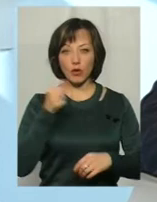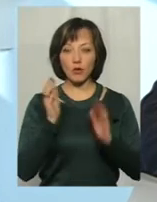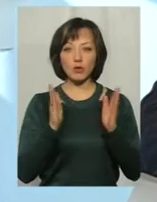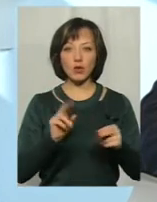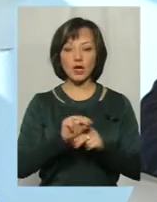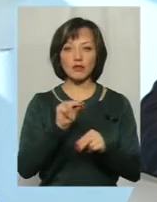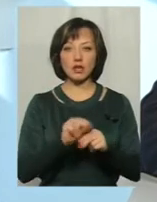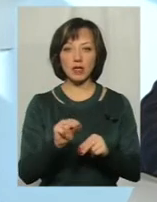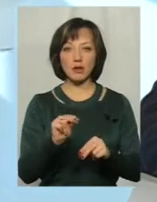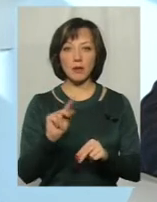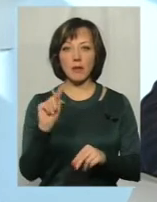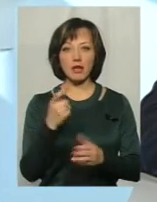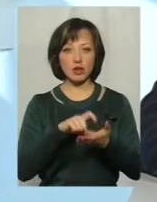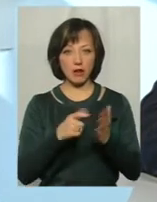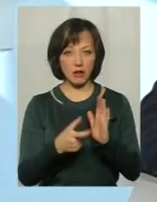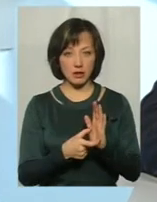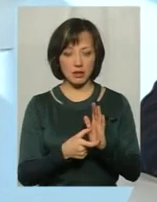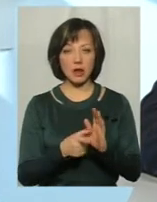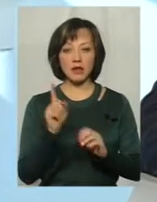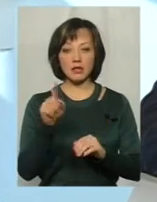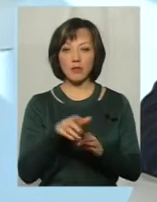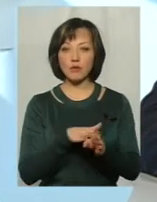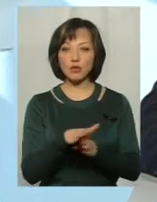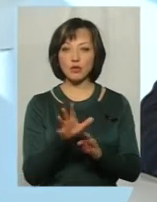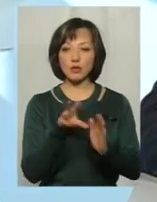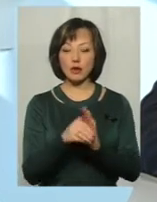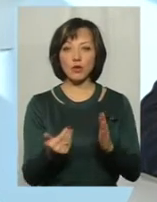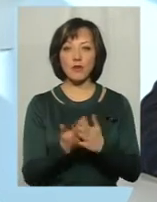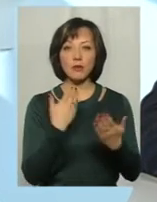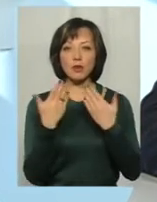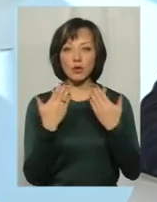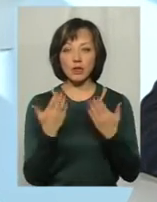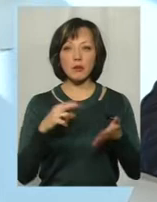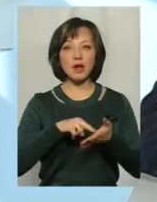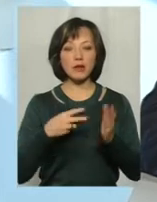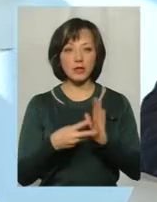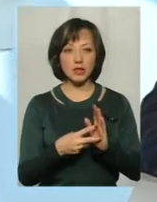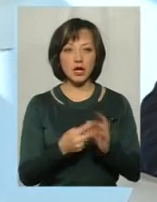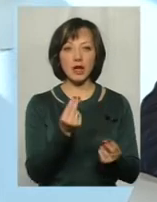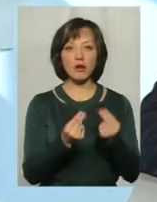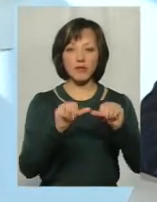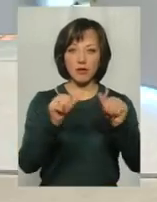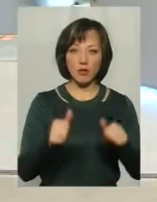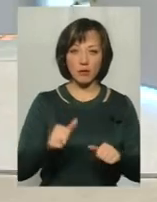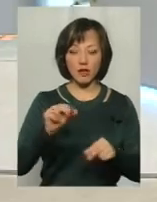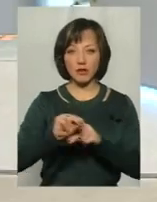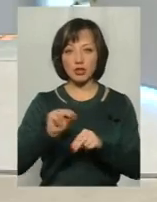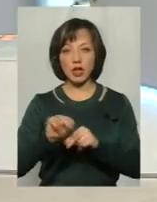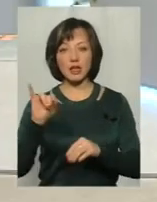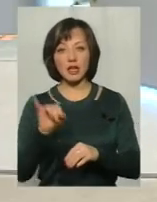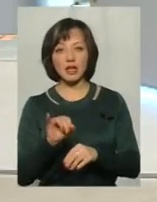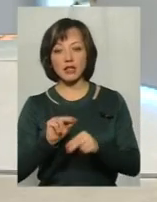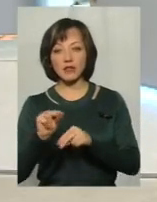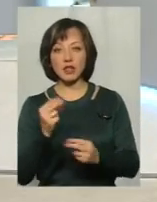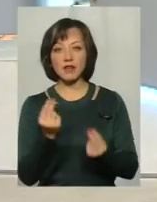навчати дітей в першокласах. І там абсолютно закладені нові підходи, які передбачають і ігрові форми навчання, і